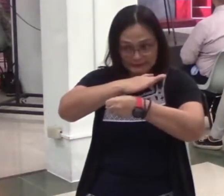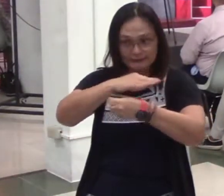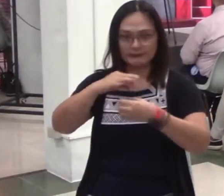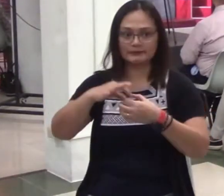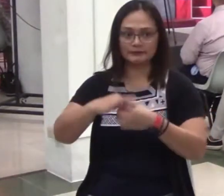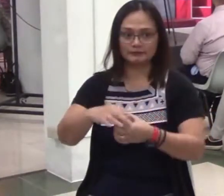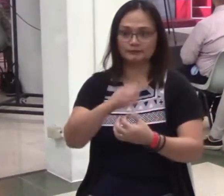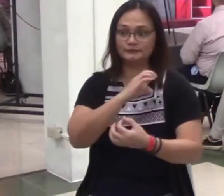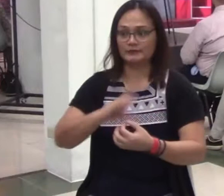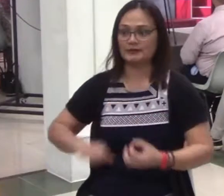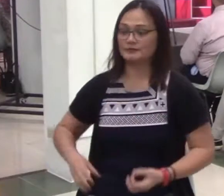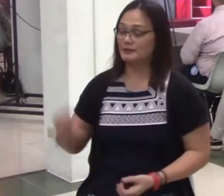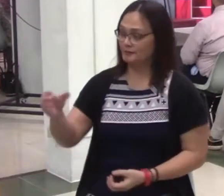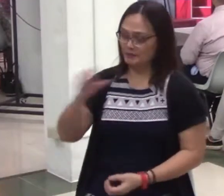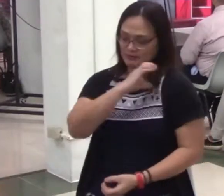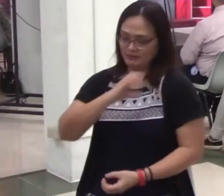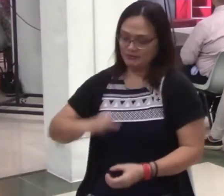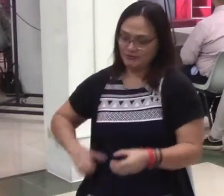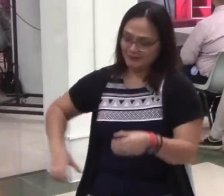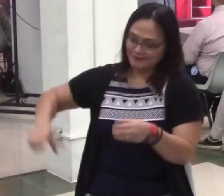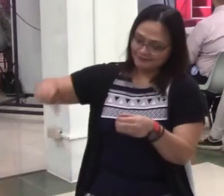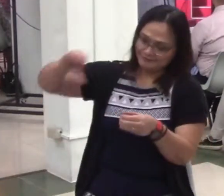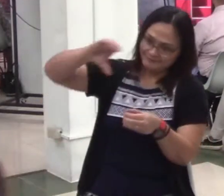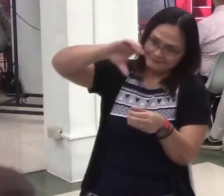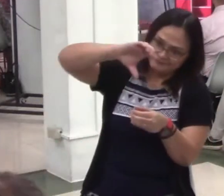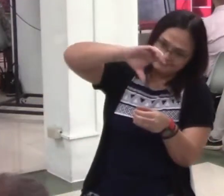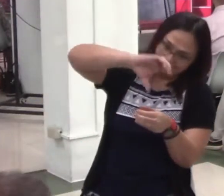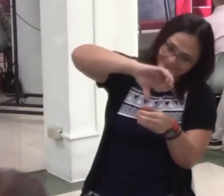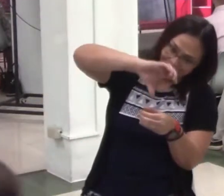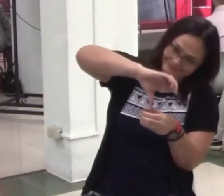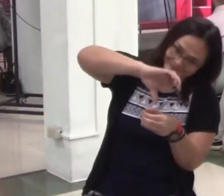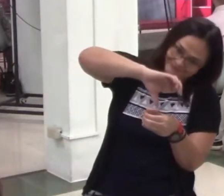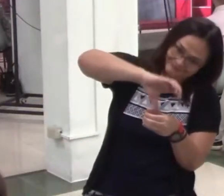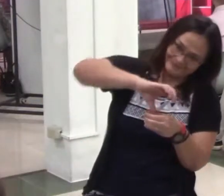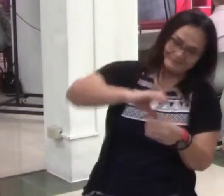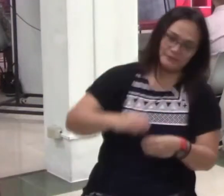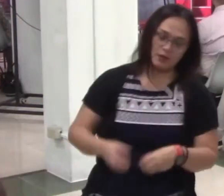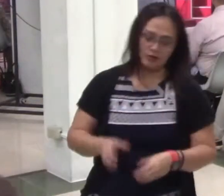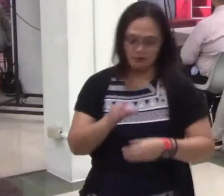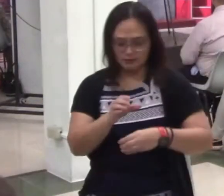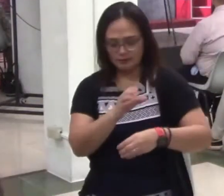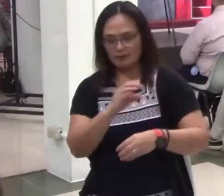Eh, syempre, nung araw, ang sabi ni tatay eh, alam mo, yung indwelling,